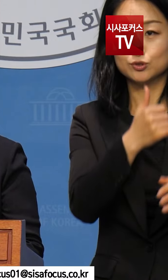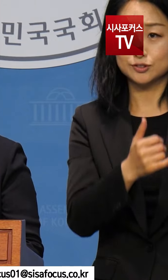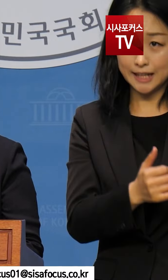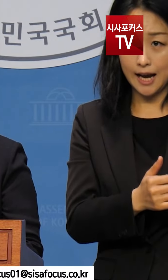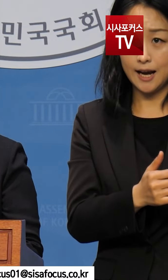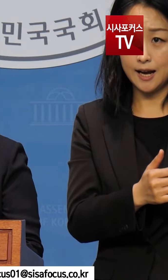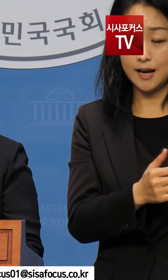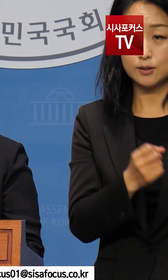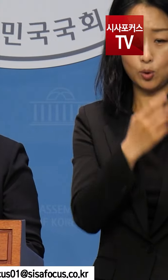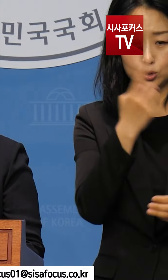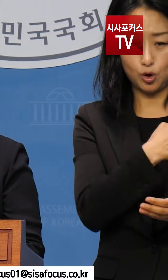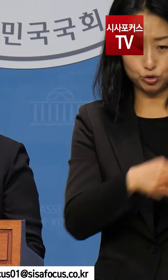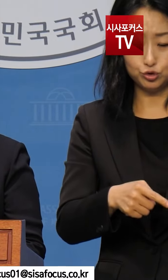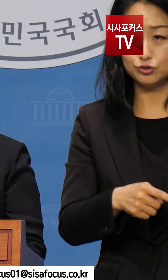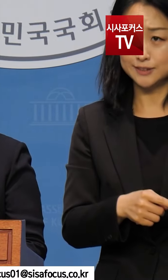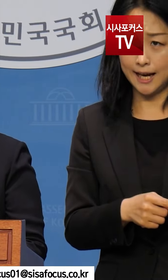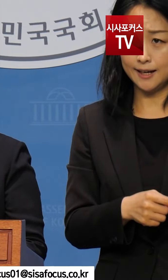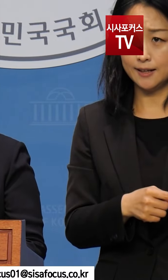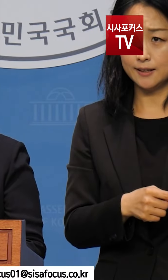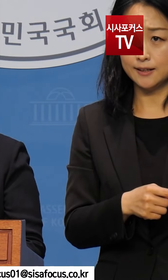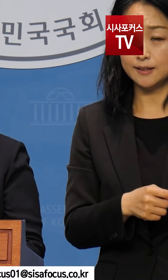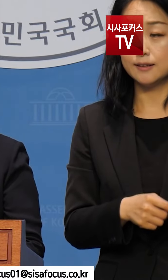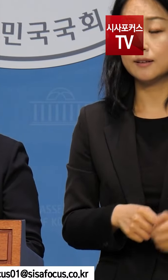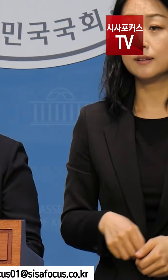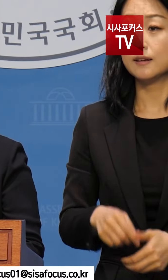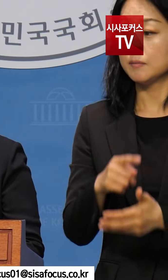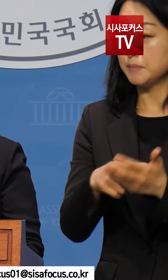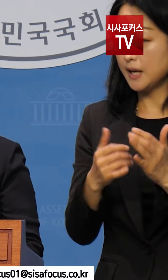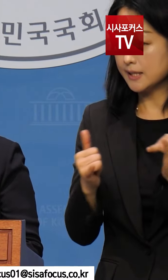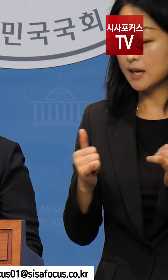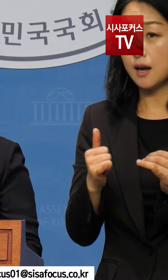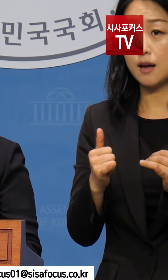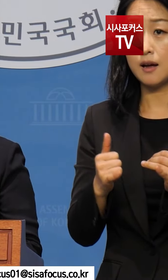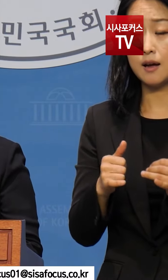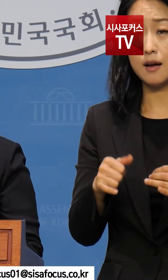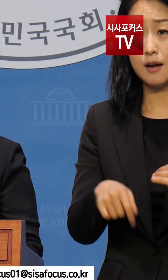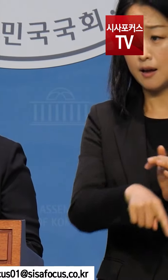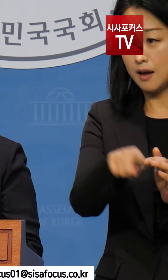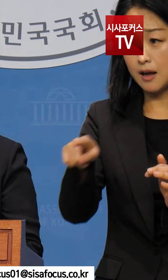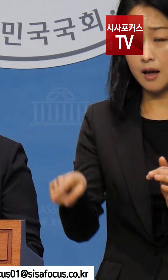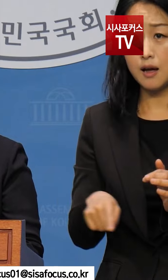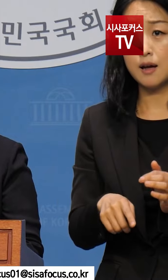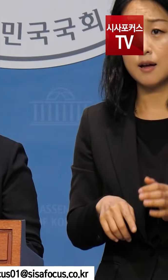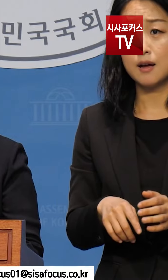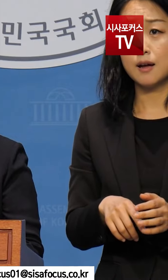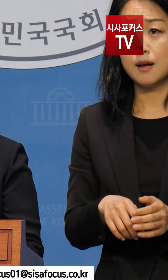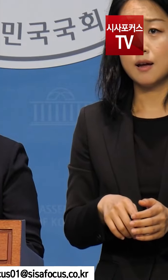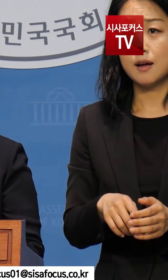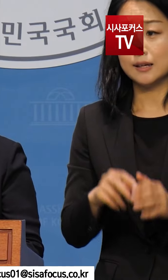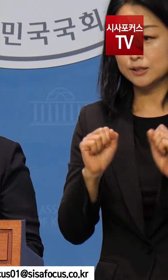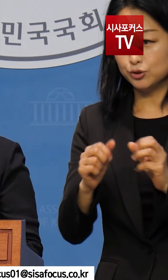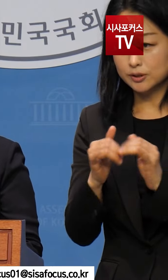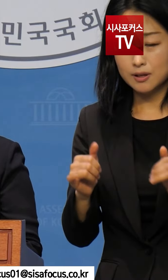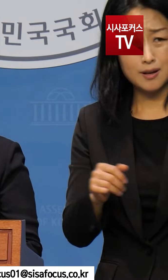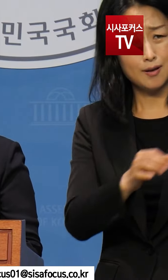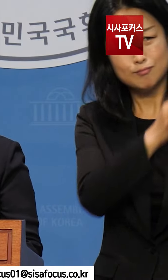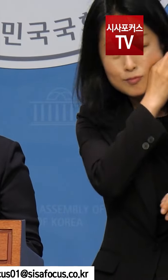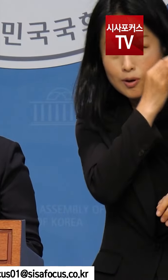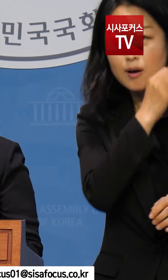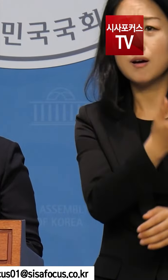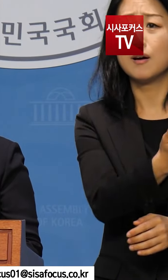이범석 청주시장, 희생자와 유거적 앞에 부끄럽지도 않습니까? 이제